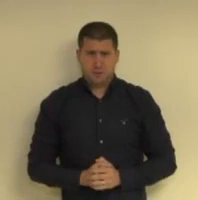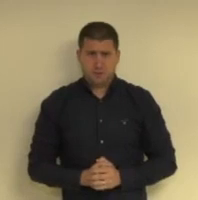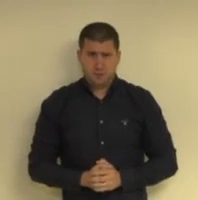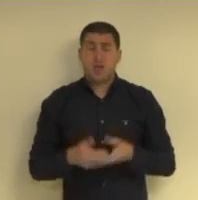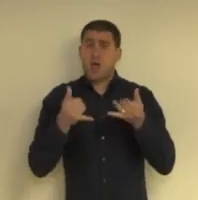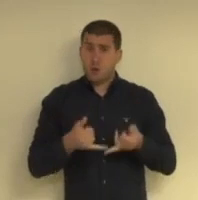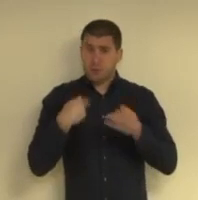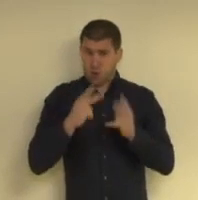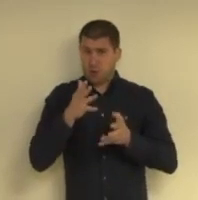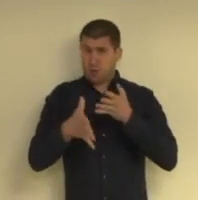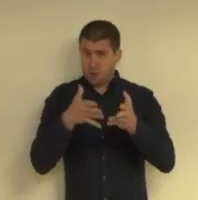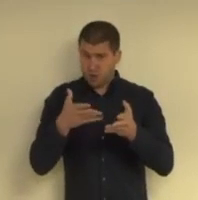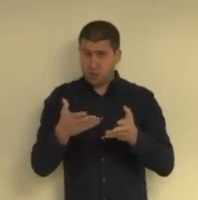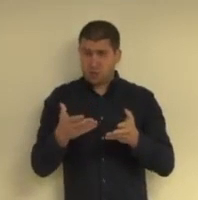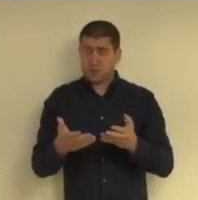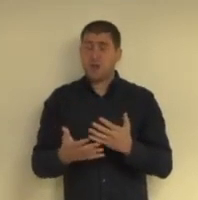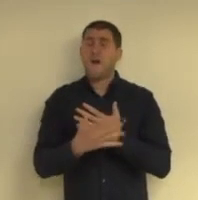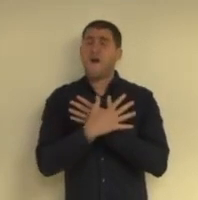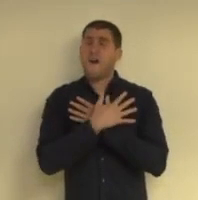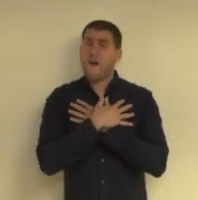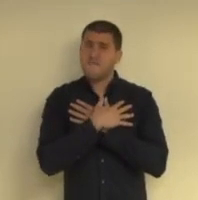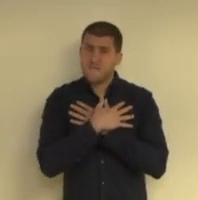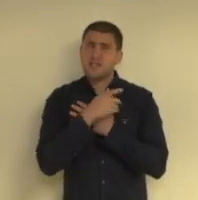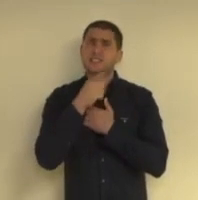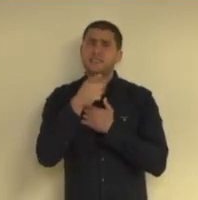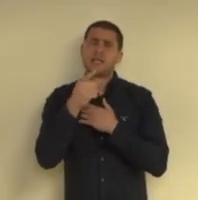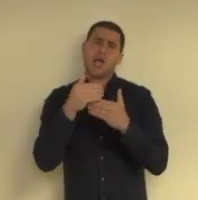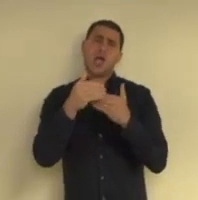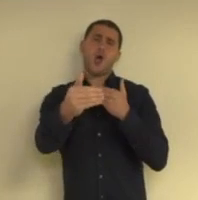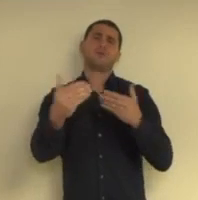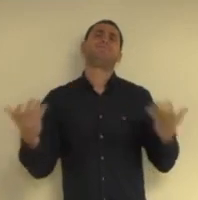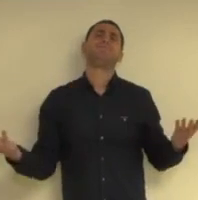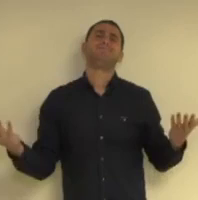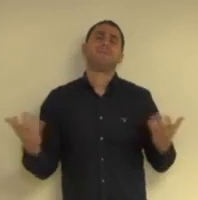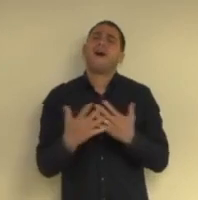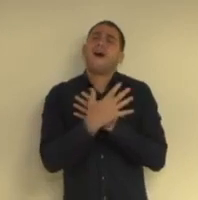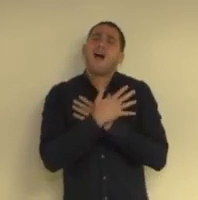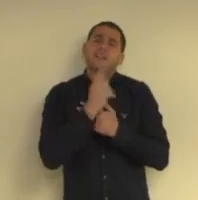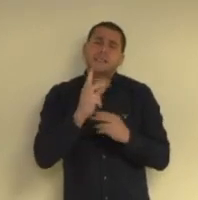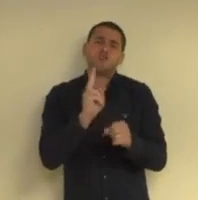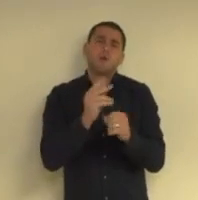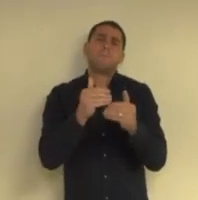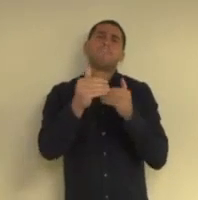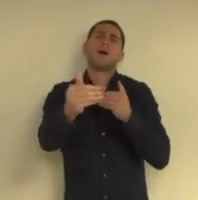היום אני יכול להגיד, אהבה זה רחוק. אהבה זה רחוק.